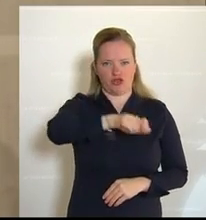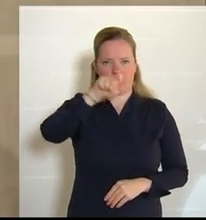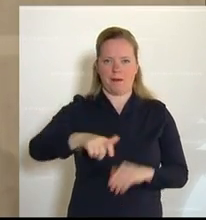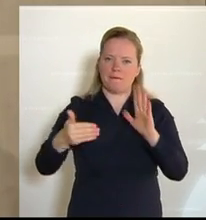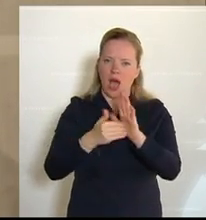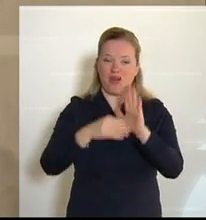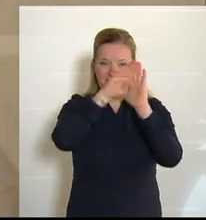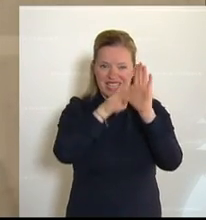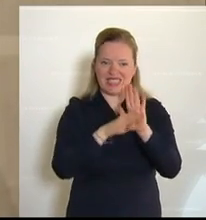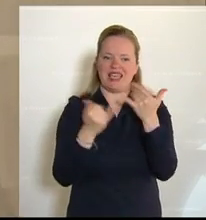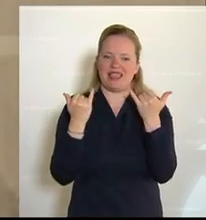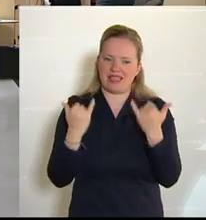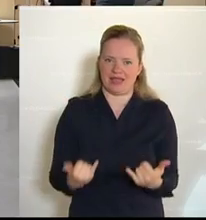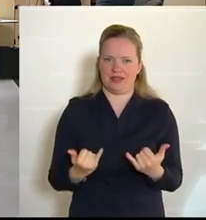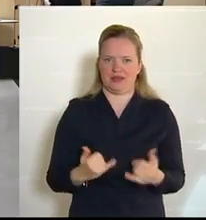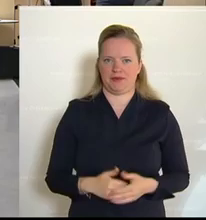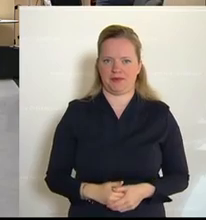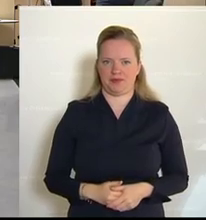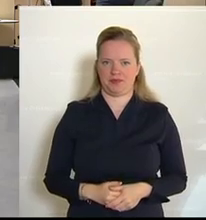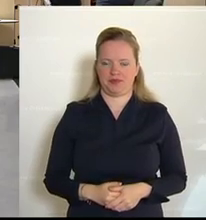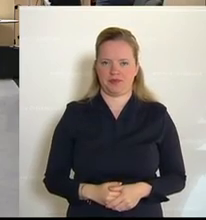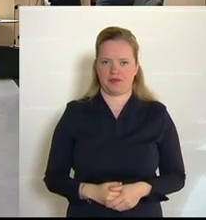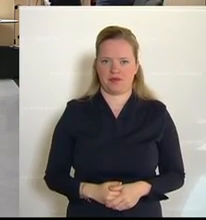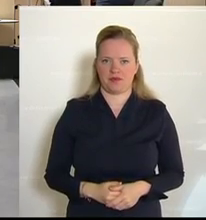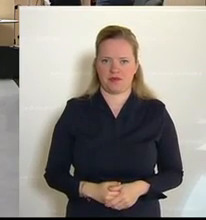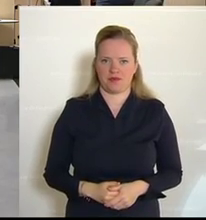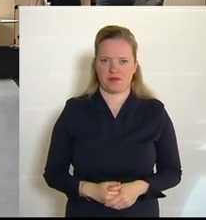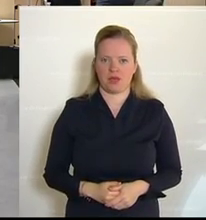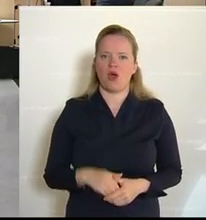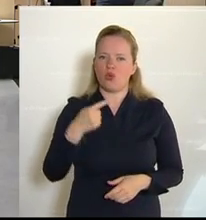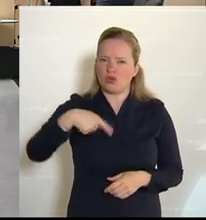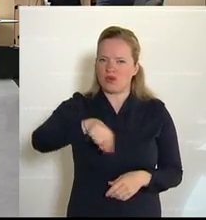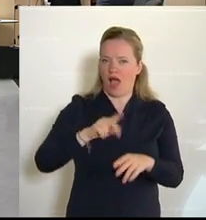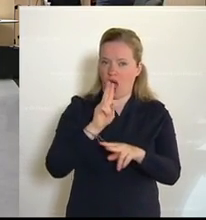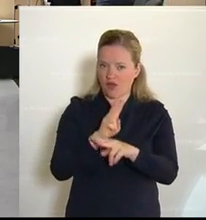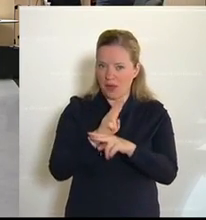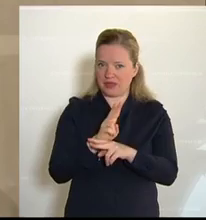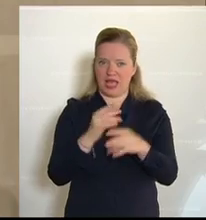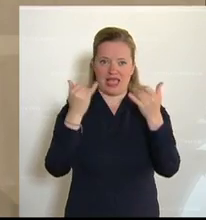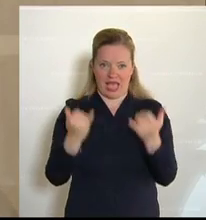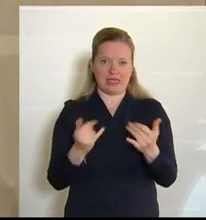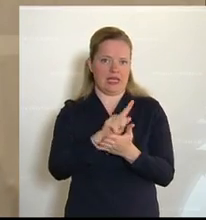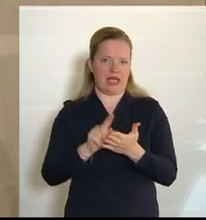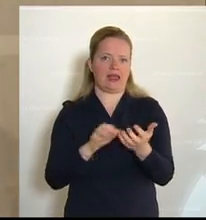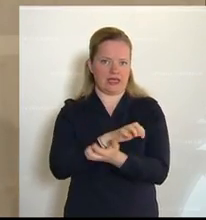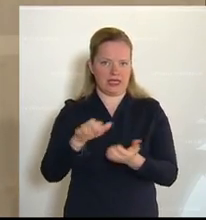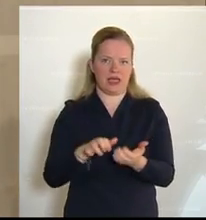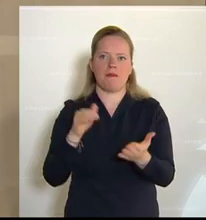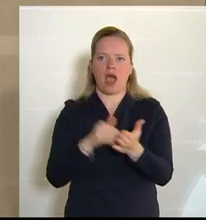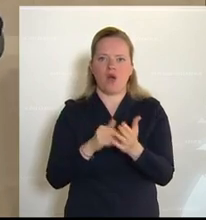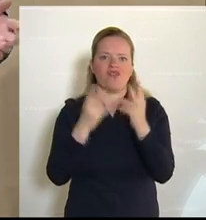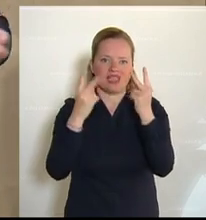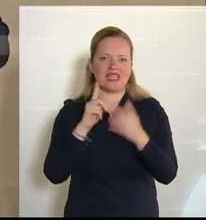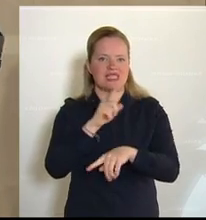Gesetze jetzt. Und wenn sie aufgepasst haben, in einer Zeit der Krise zählt die Zeit. Das wurde heute auch bereits gesagt.